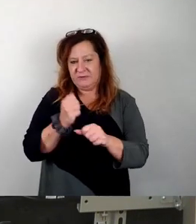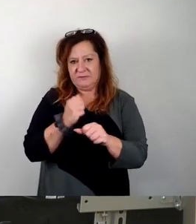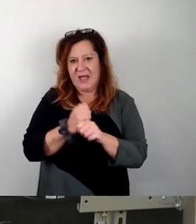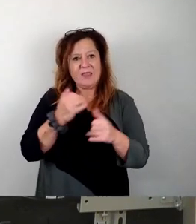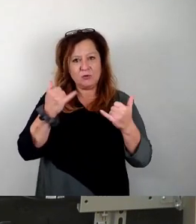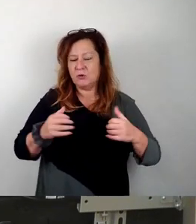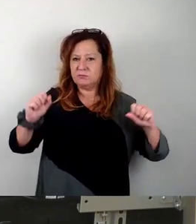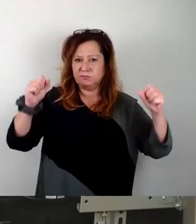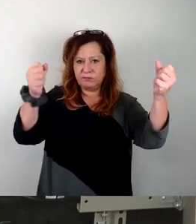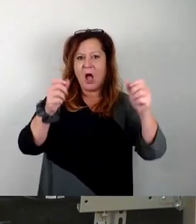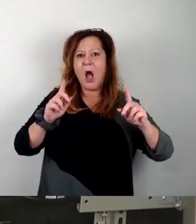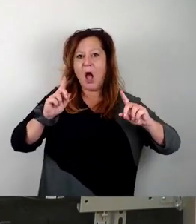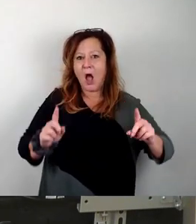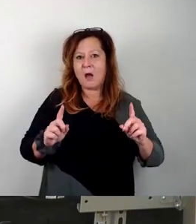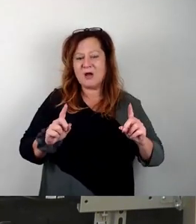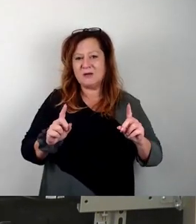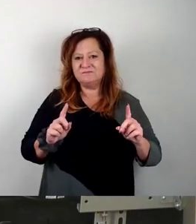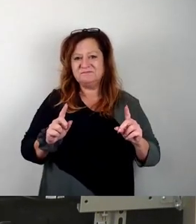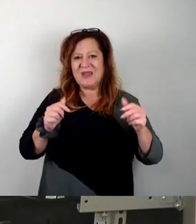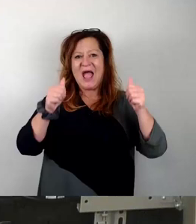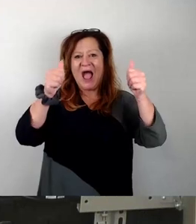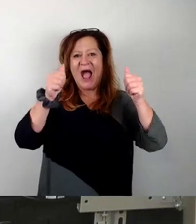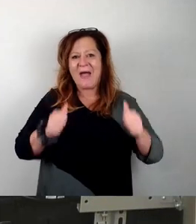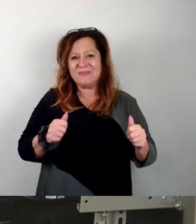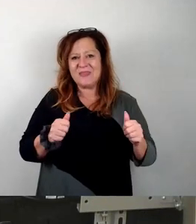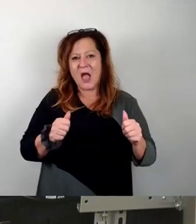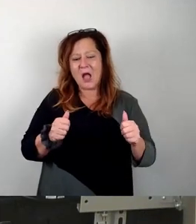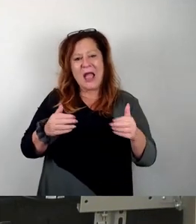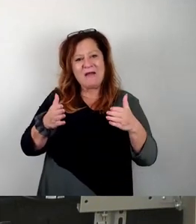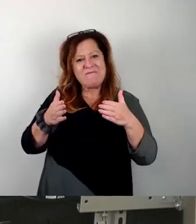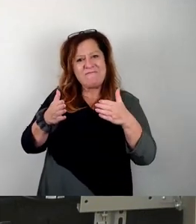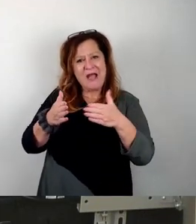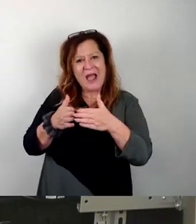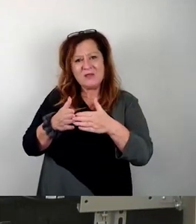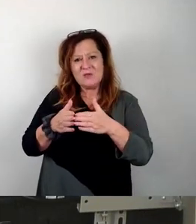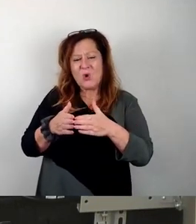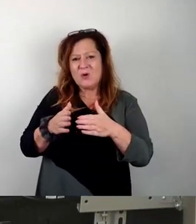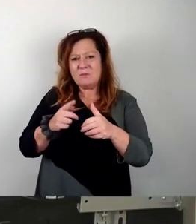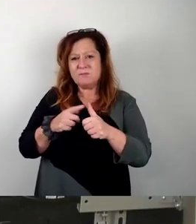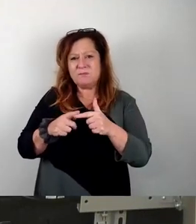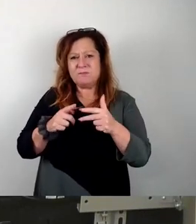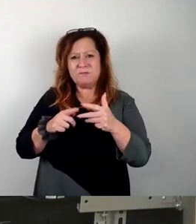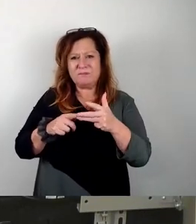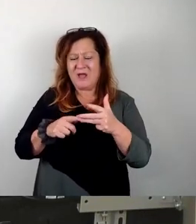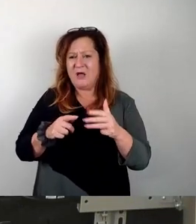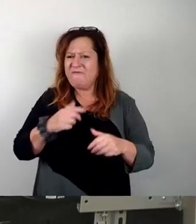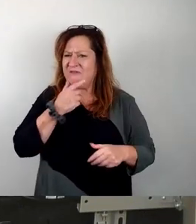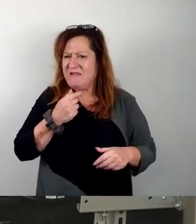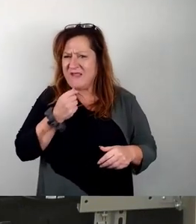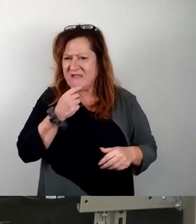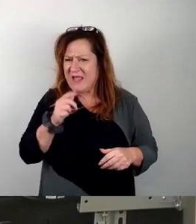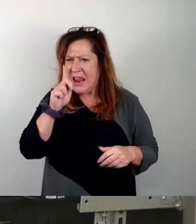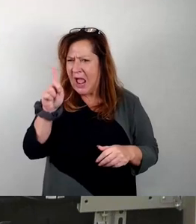Allerdings geht es der antragstellenden Fraktion bei diesem Antrag um ganz vieles, aber mit Sicherheit nicht um Bürgerbeteiligung.